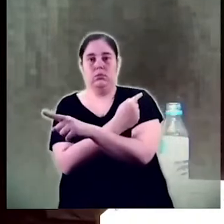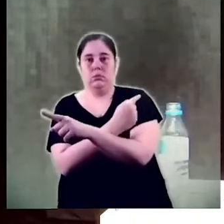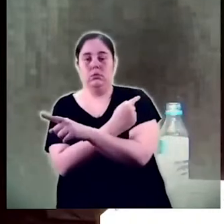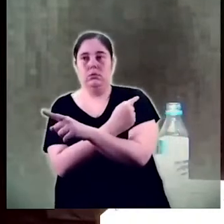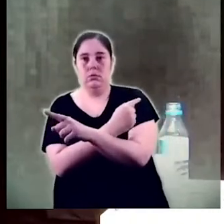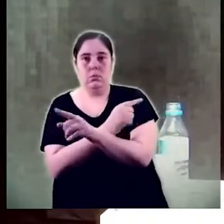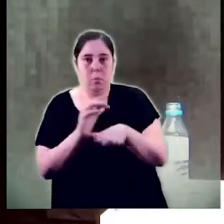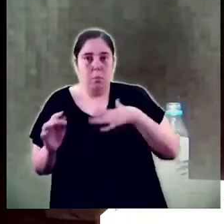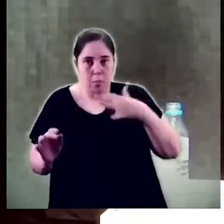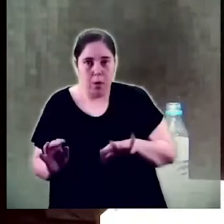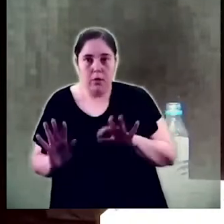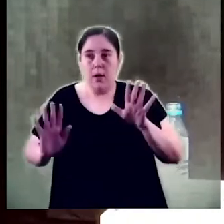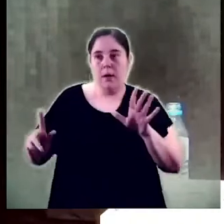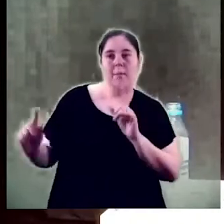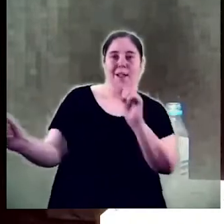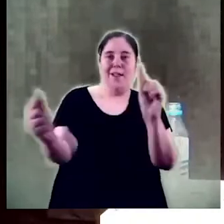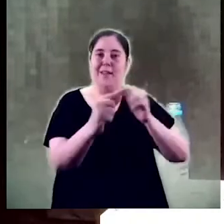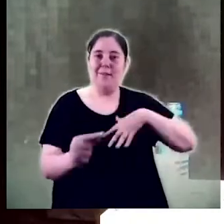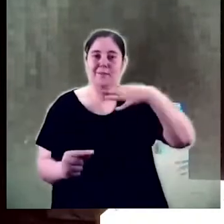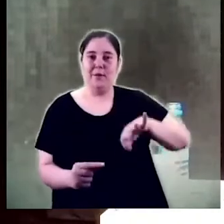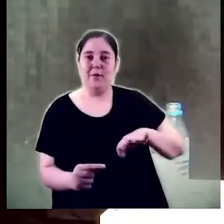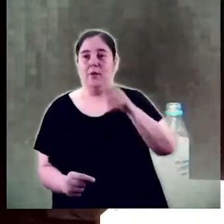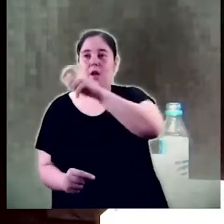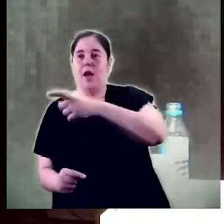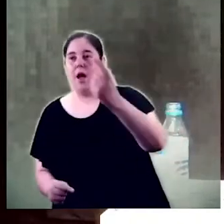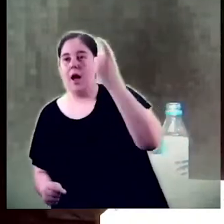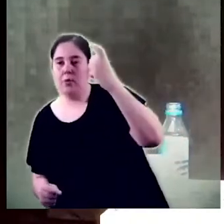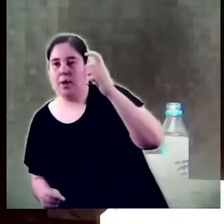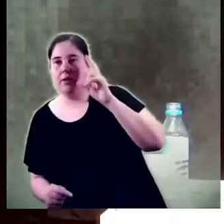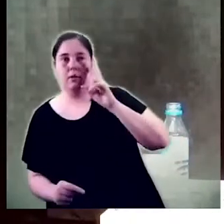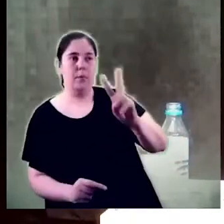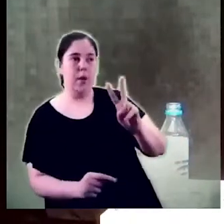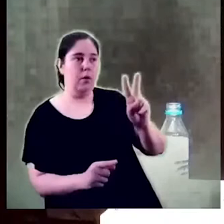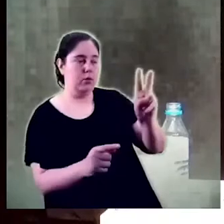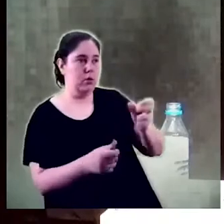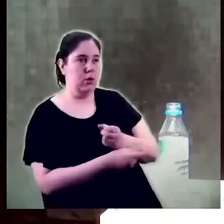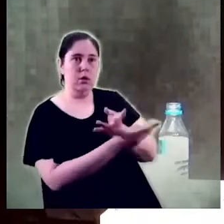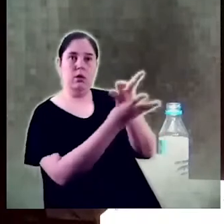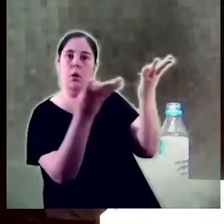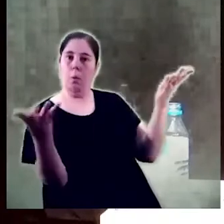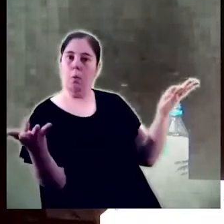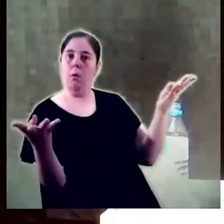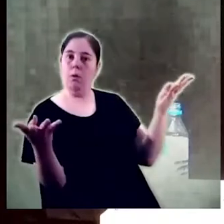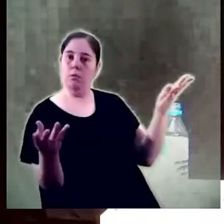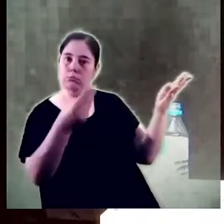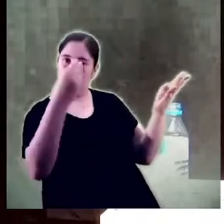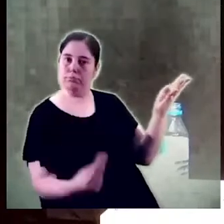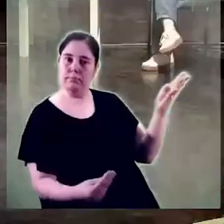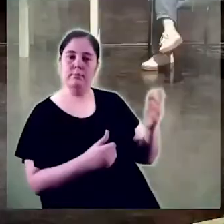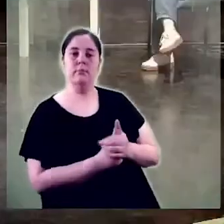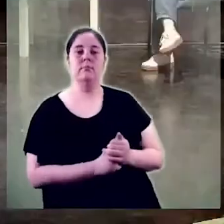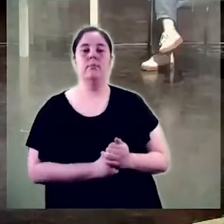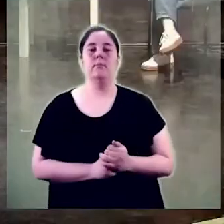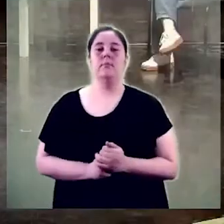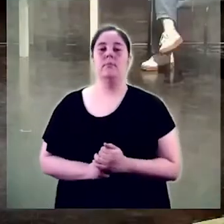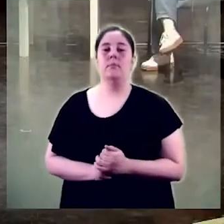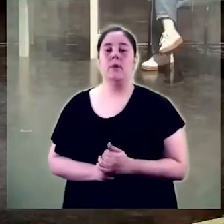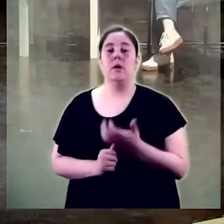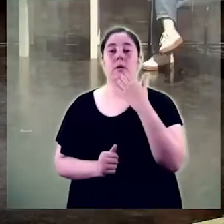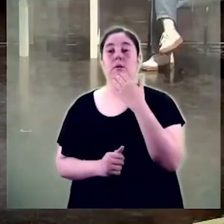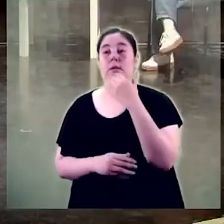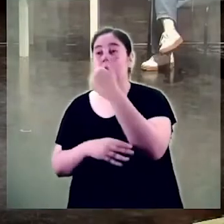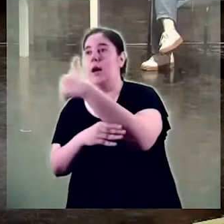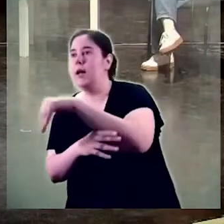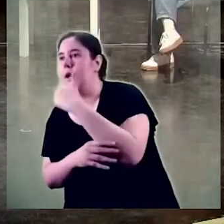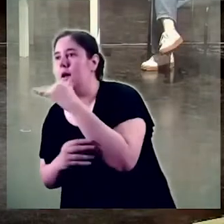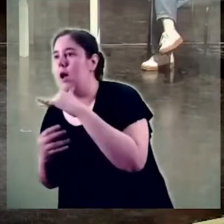confrontades l'alumnat veu i viu aquesta multiplicitat en el grau les polèmiques que agullen al carrer són a